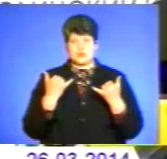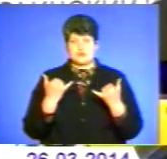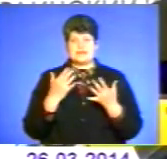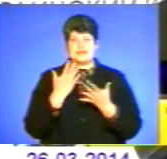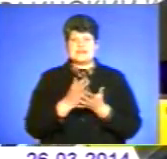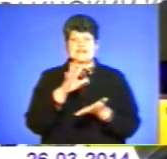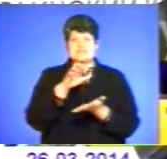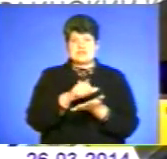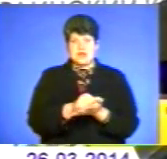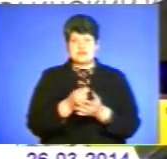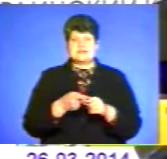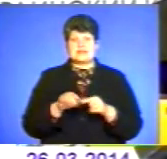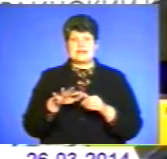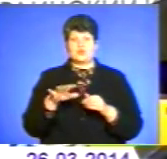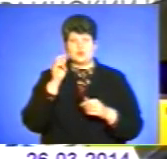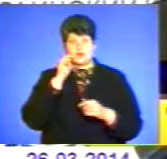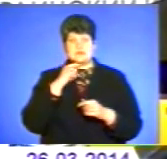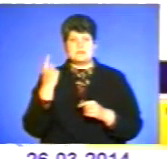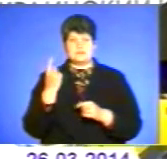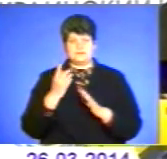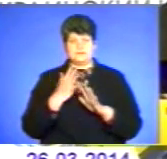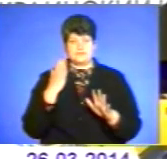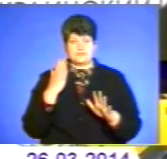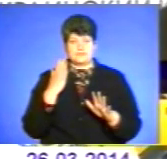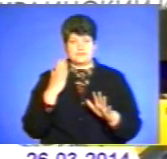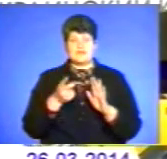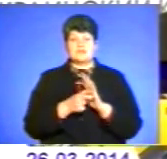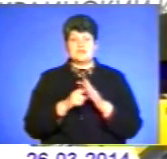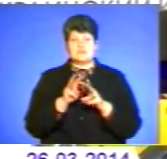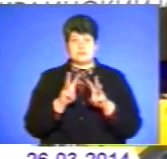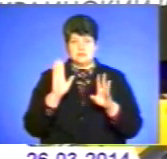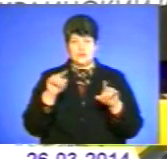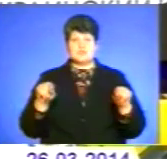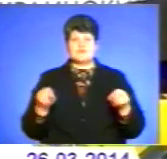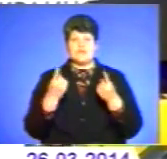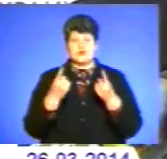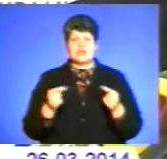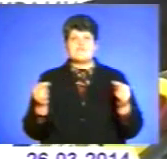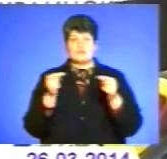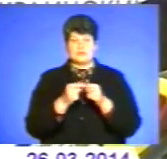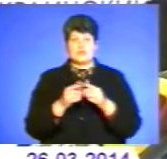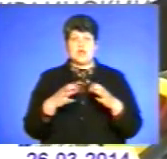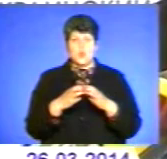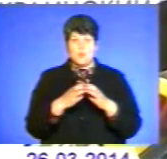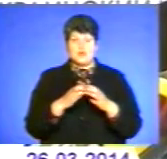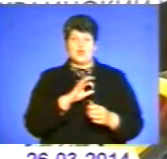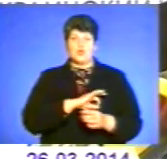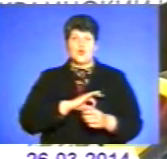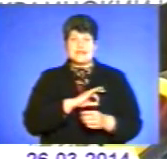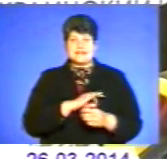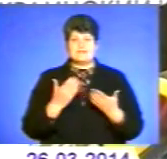загарбники, то це територія України, це перш за все. При Кабінеті Міністрів буде створена відповідна група юристів, яка буде